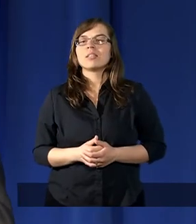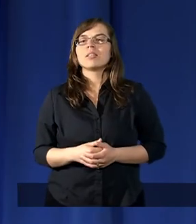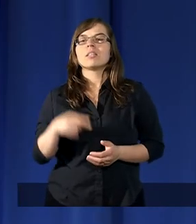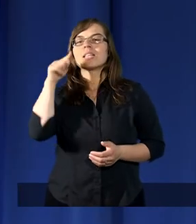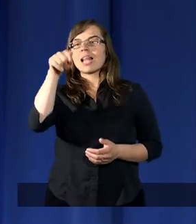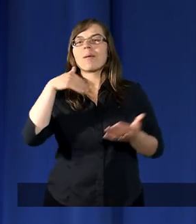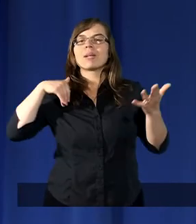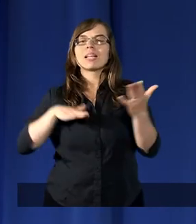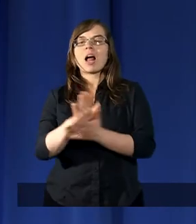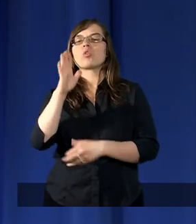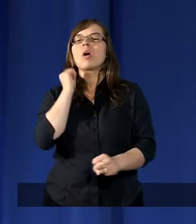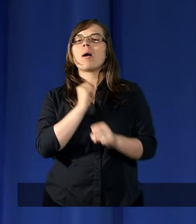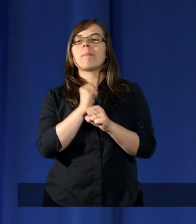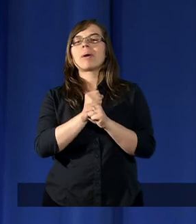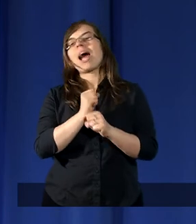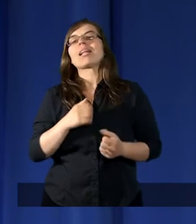Tam zacząłem pracę.